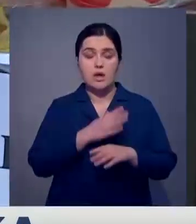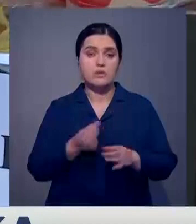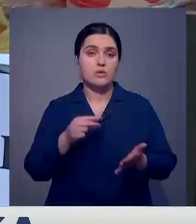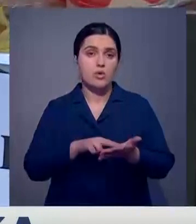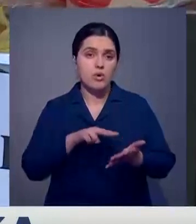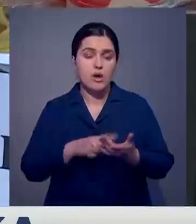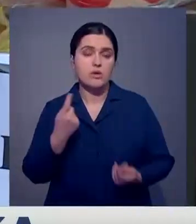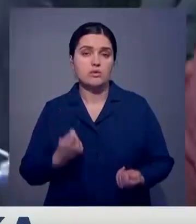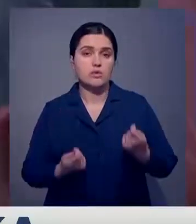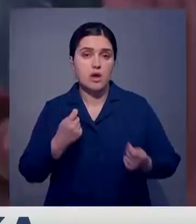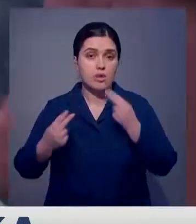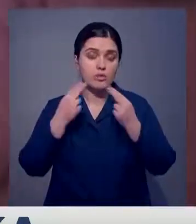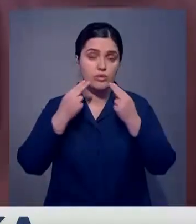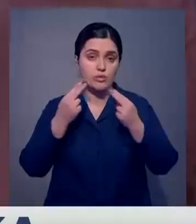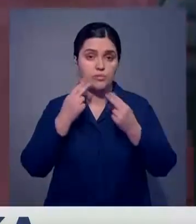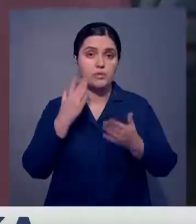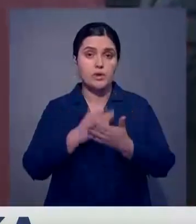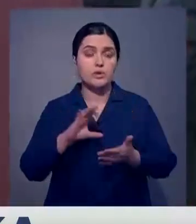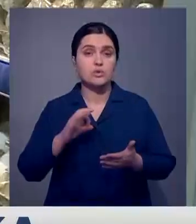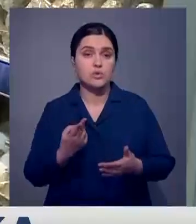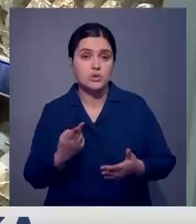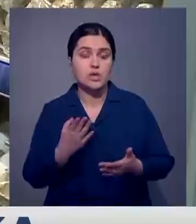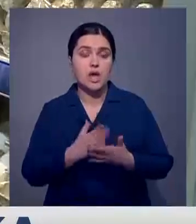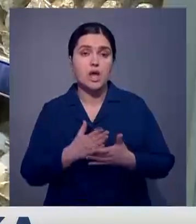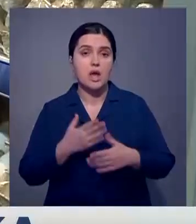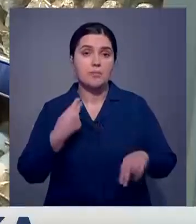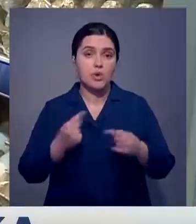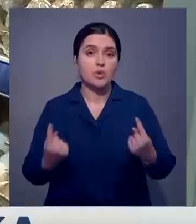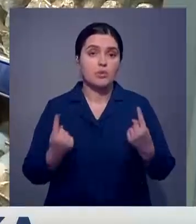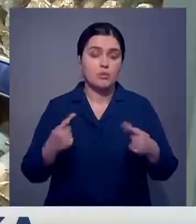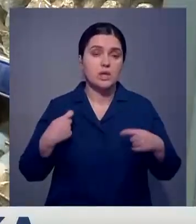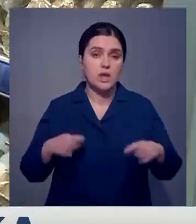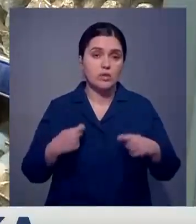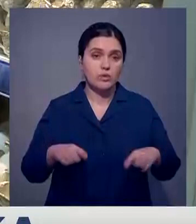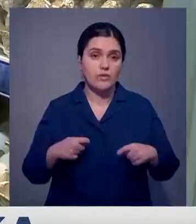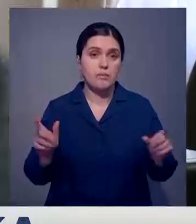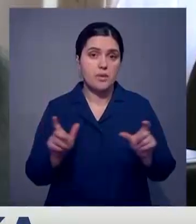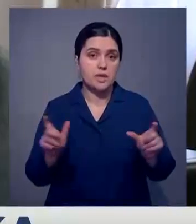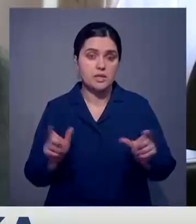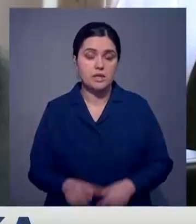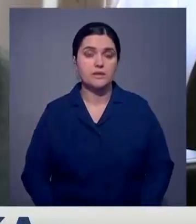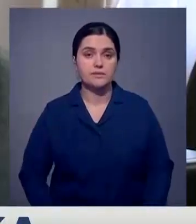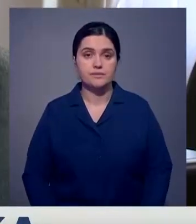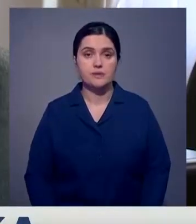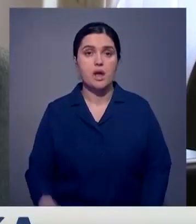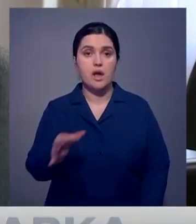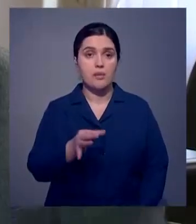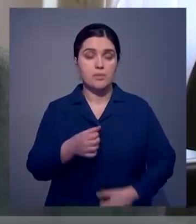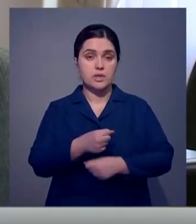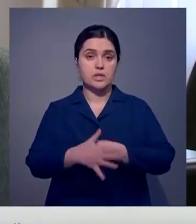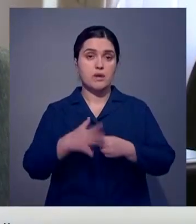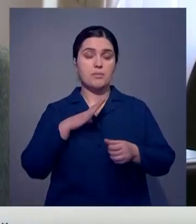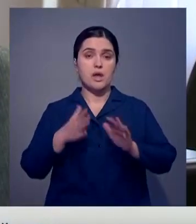на продовольственные товары. Помимо этого, социальные продукты появились и в крупных торговых сетях. По районам в областном центре были заключены